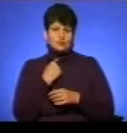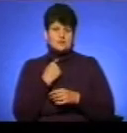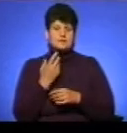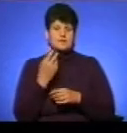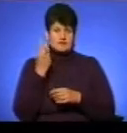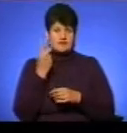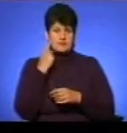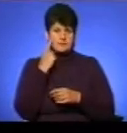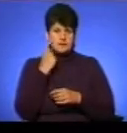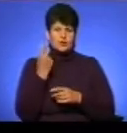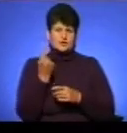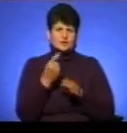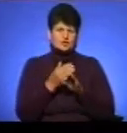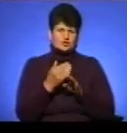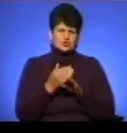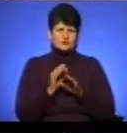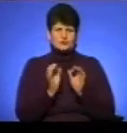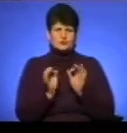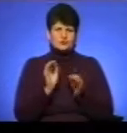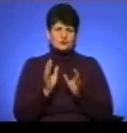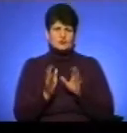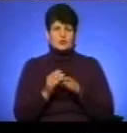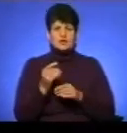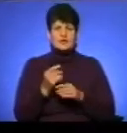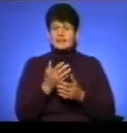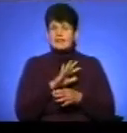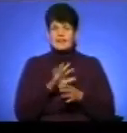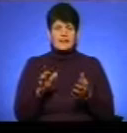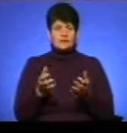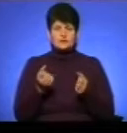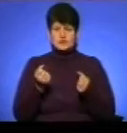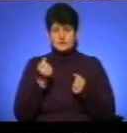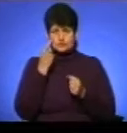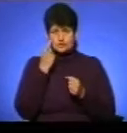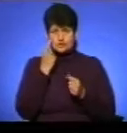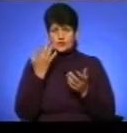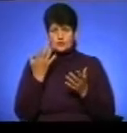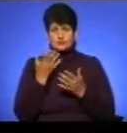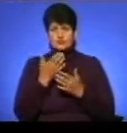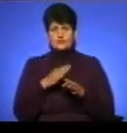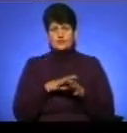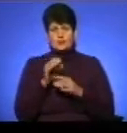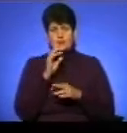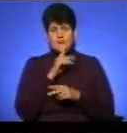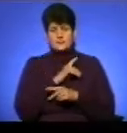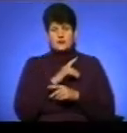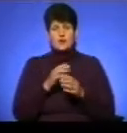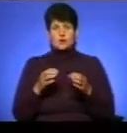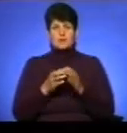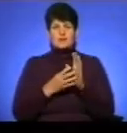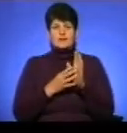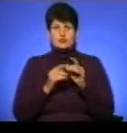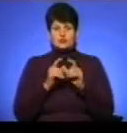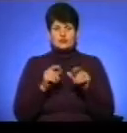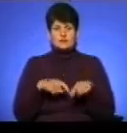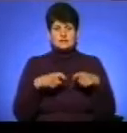відповіді. Один, якщо частково виконане завдання. І, звичайно, не отримують бонусів, якщо відповідь зовсім не вірена. Команда дев'ятої школи біжить до